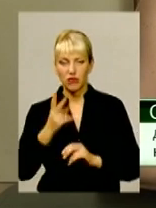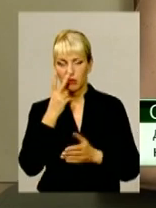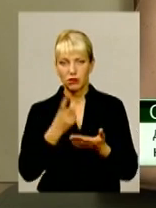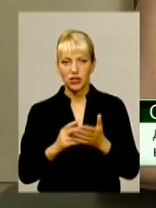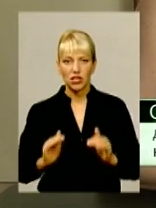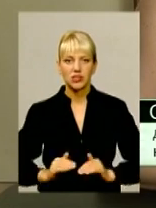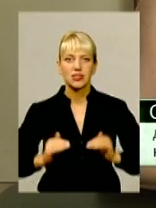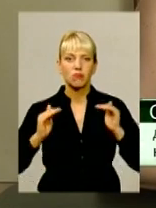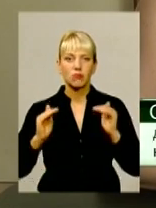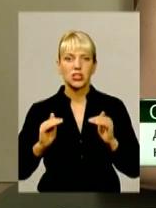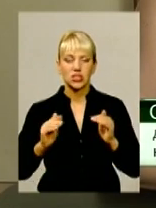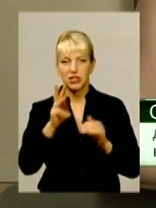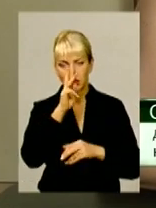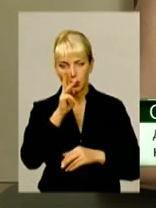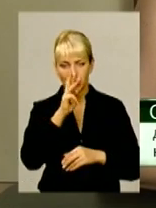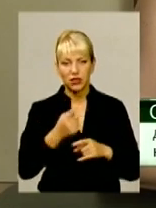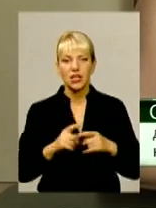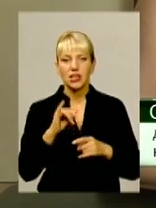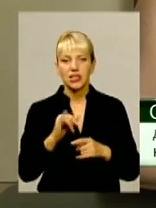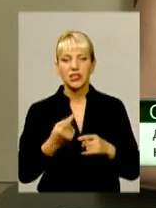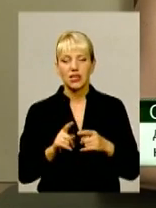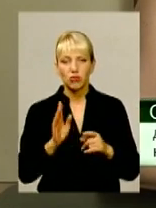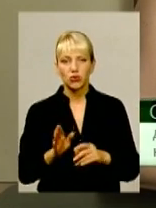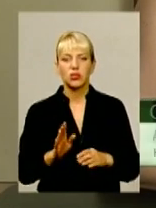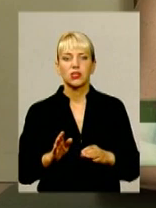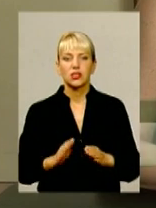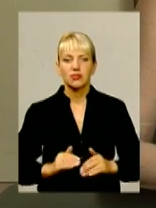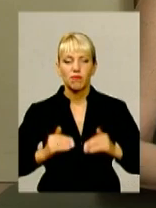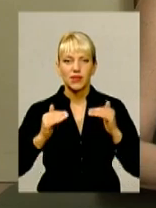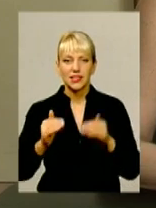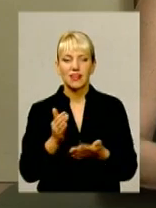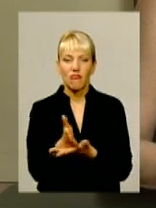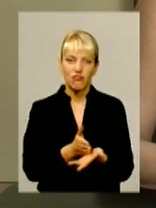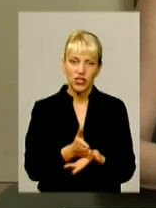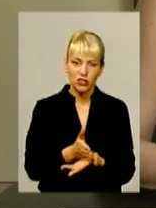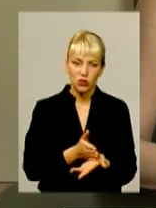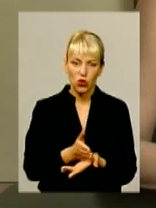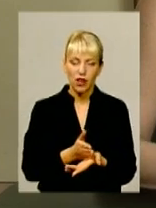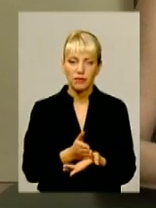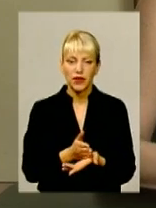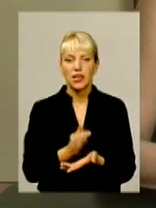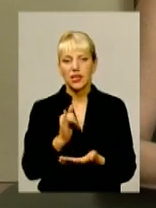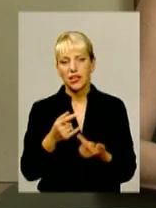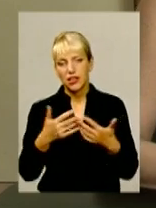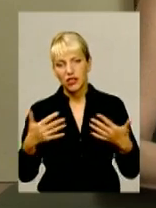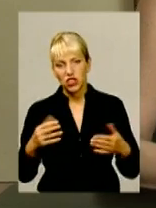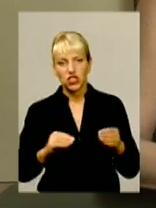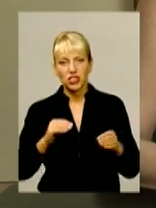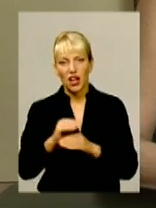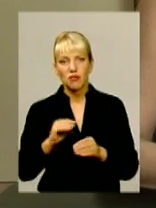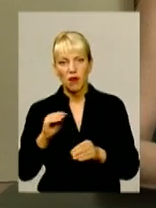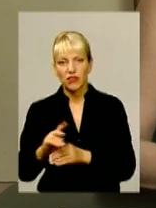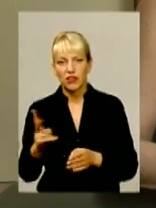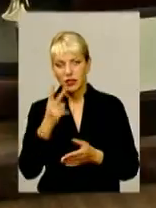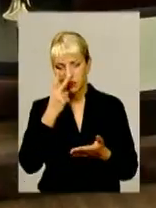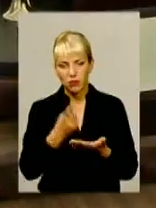збільшити розмір заробітної плати. Від неї вже буде збільшений рад, вислуга і інші надбавки, які передбачає